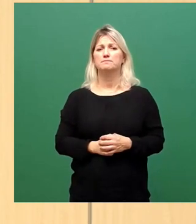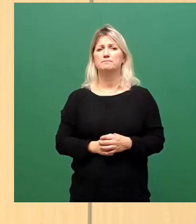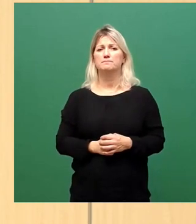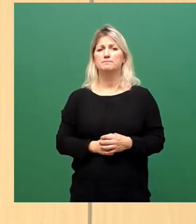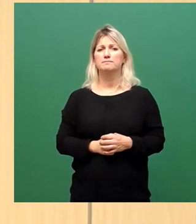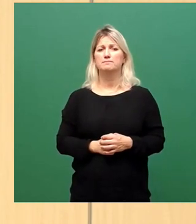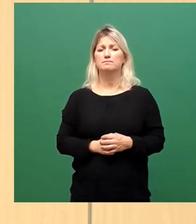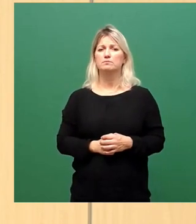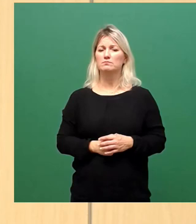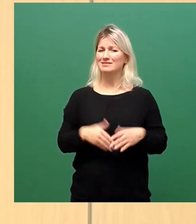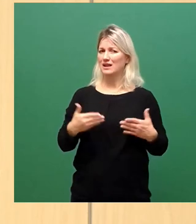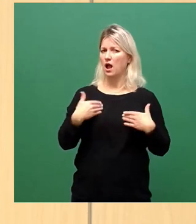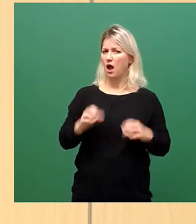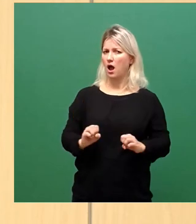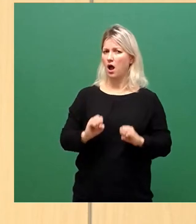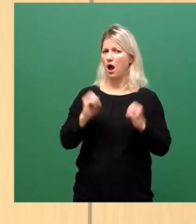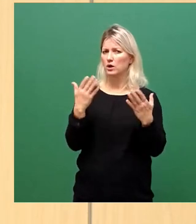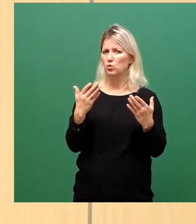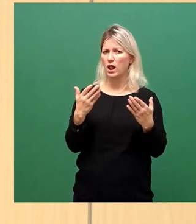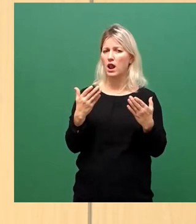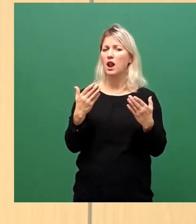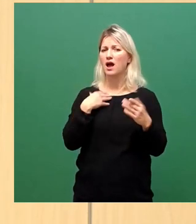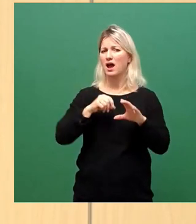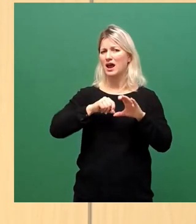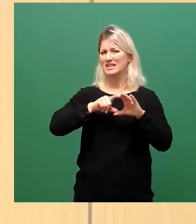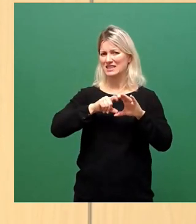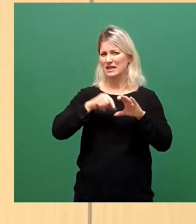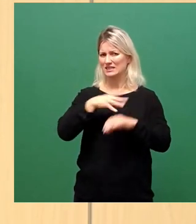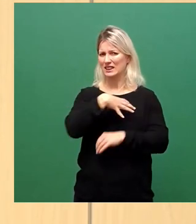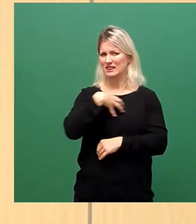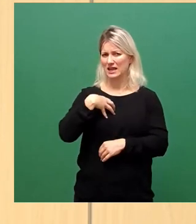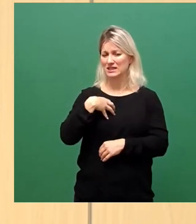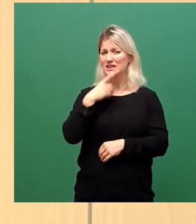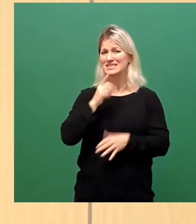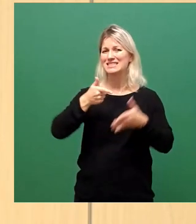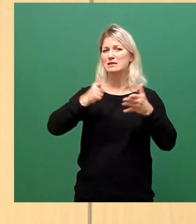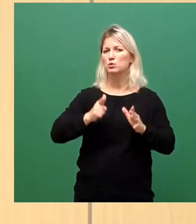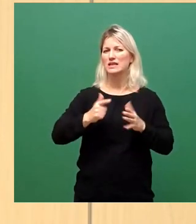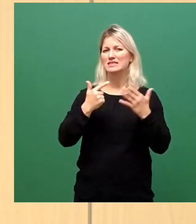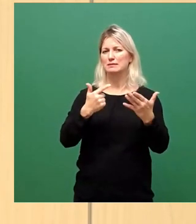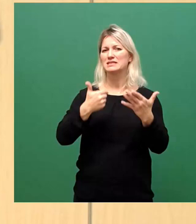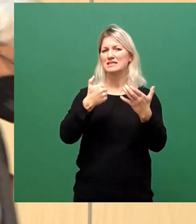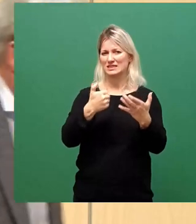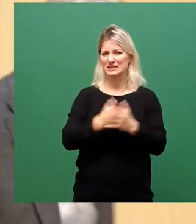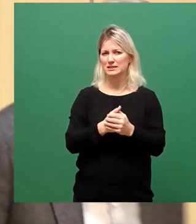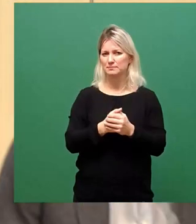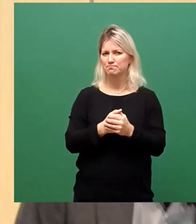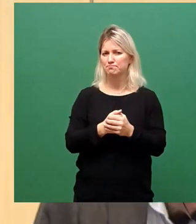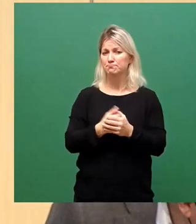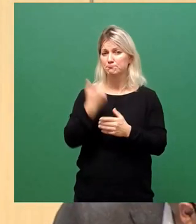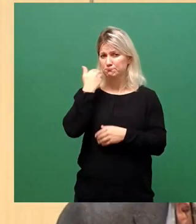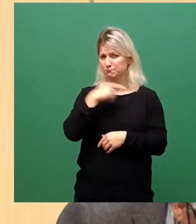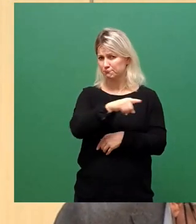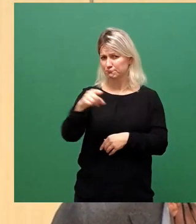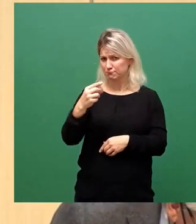Der aktuelle Inzidenz von Dresden, 767. Erinnern Sie sich, liebe Dresdner, vor nicht